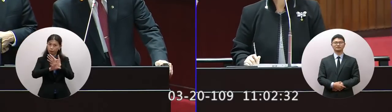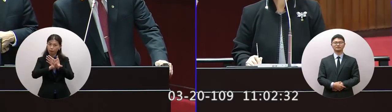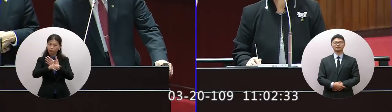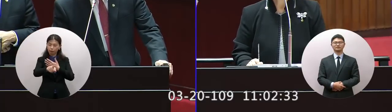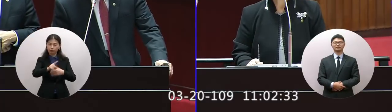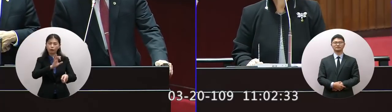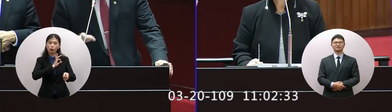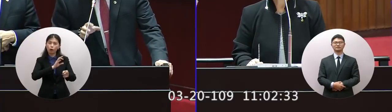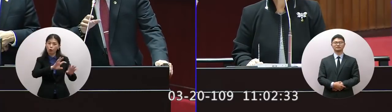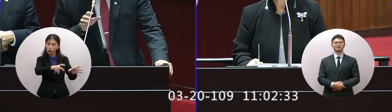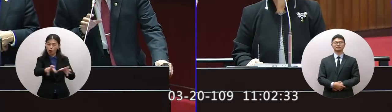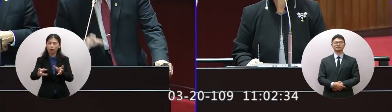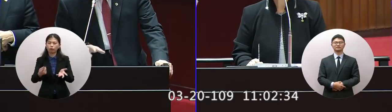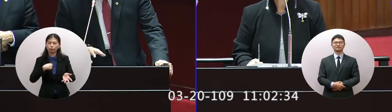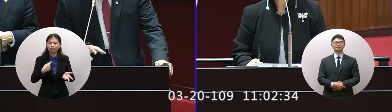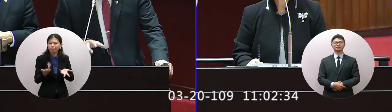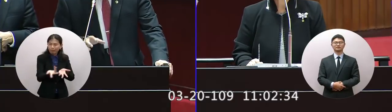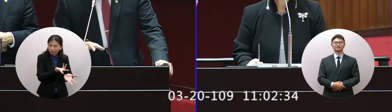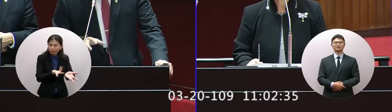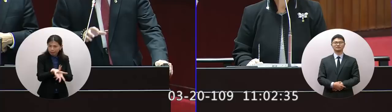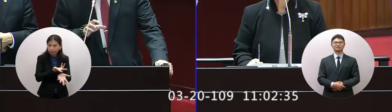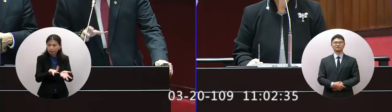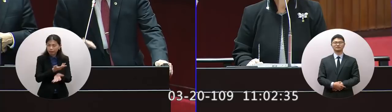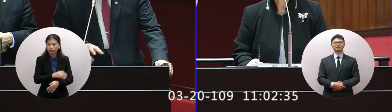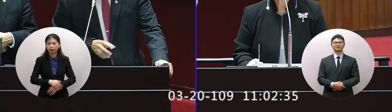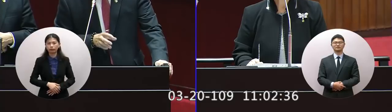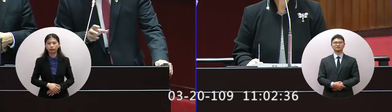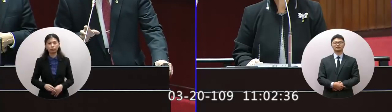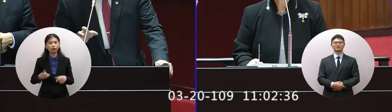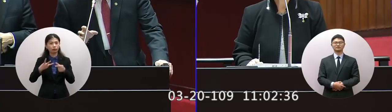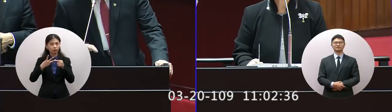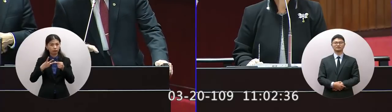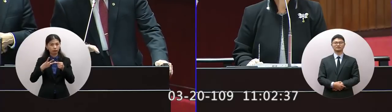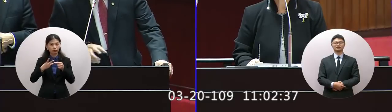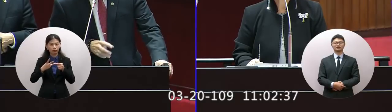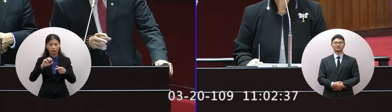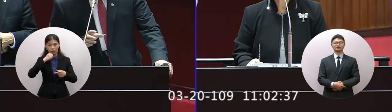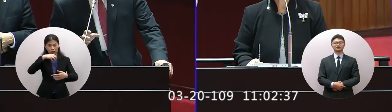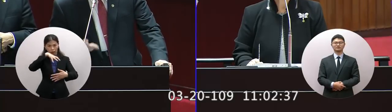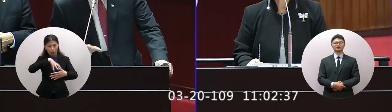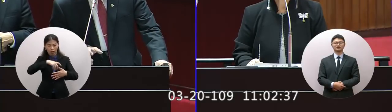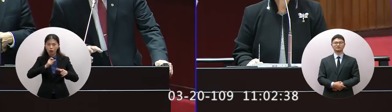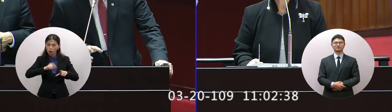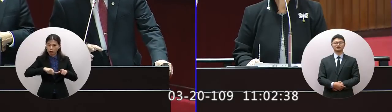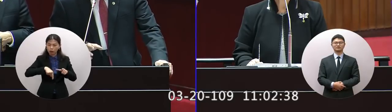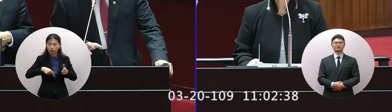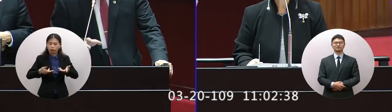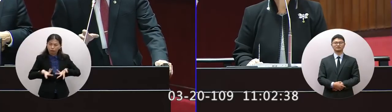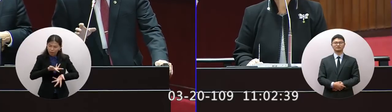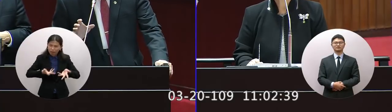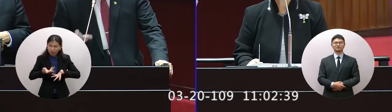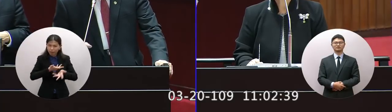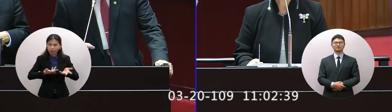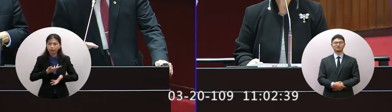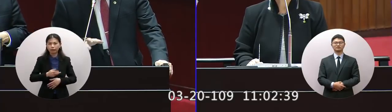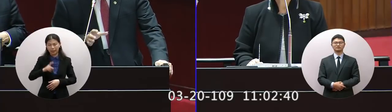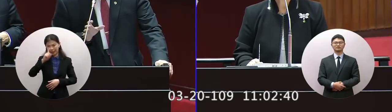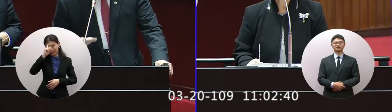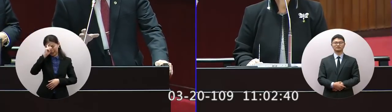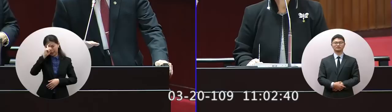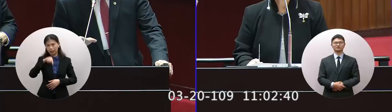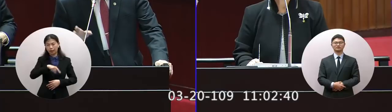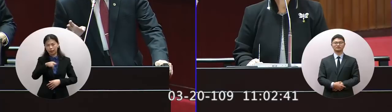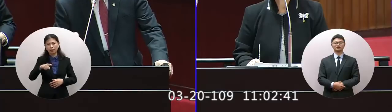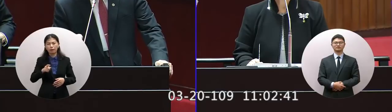來交通第三就是跟國來的這個商業來交通可以來達到